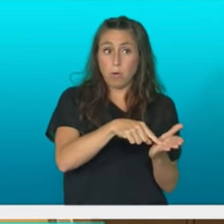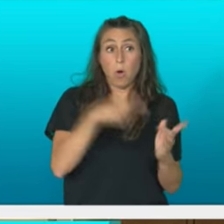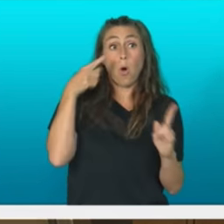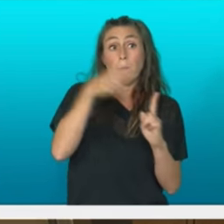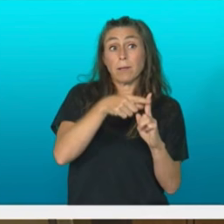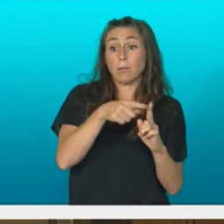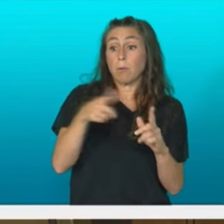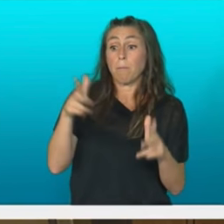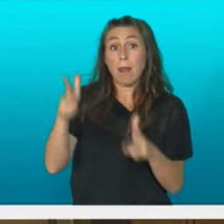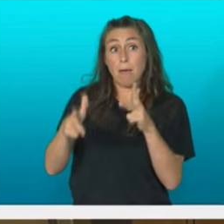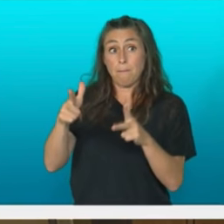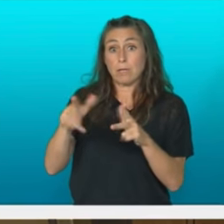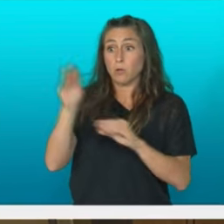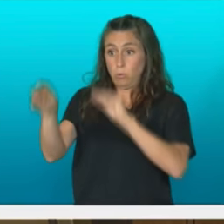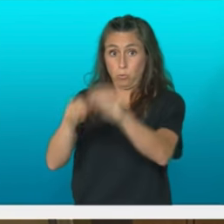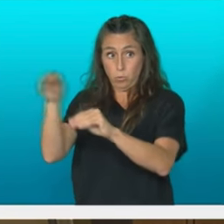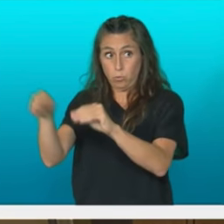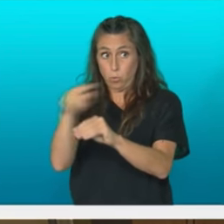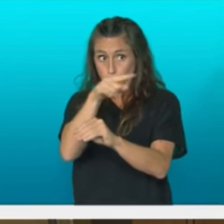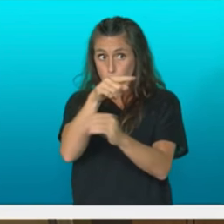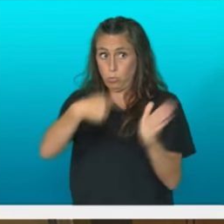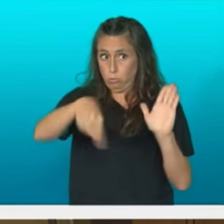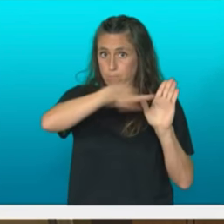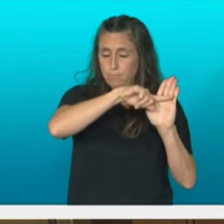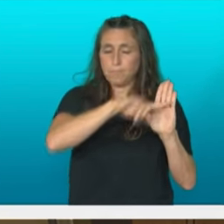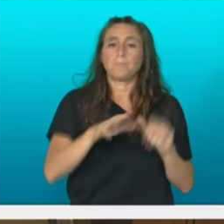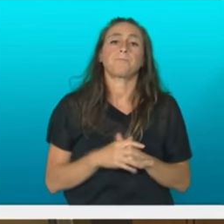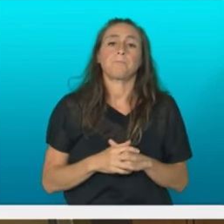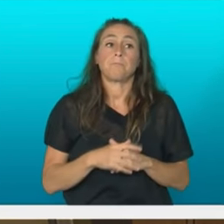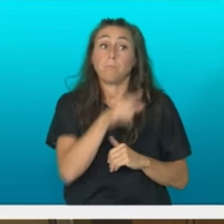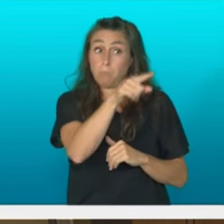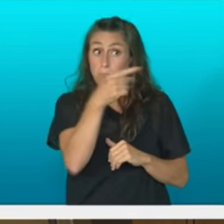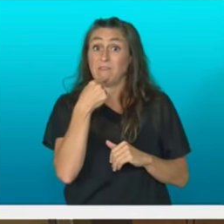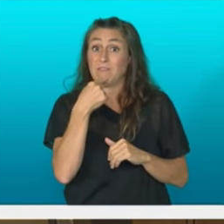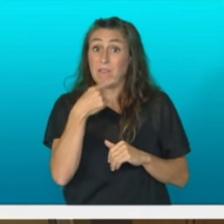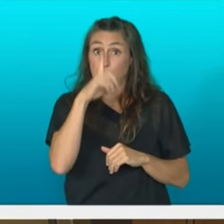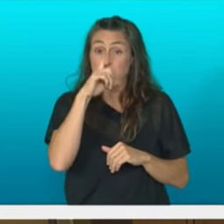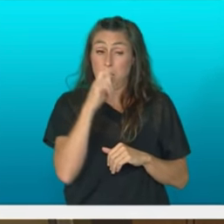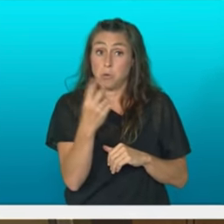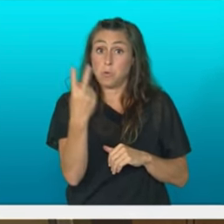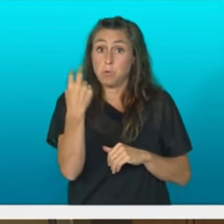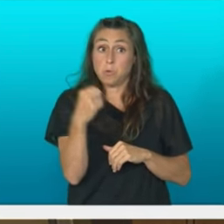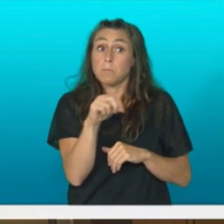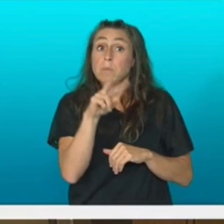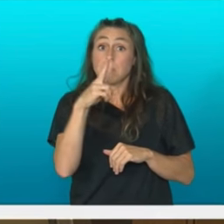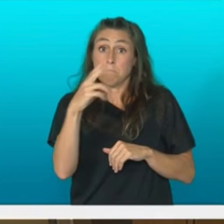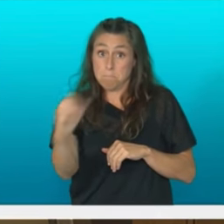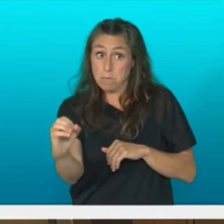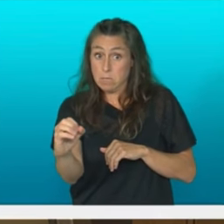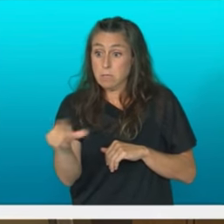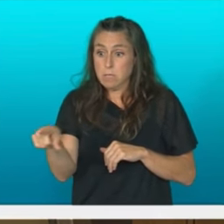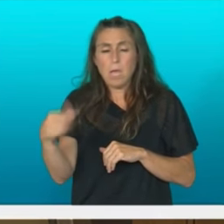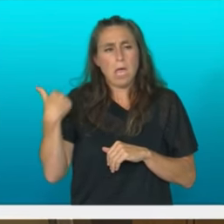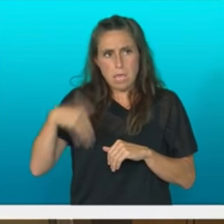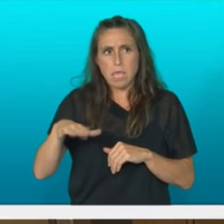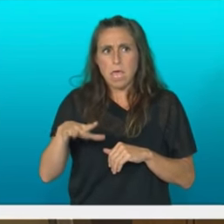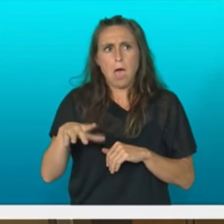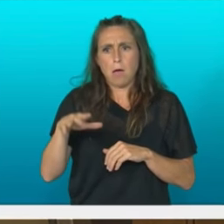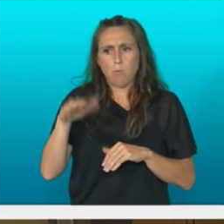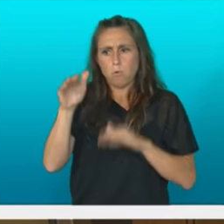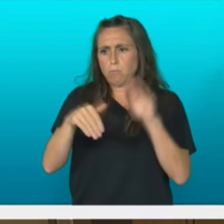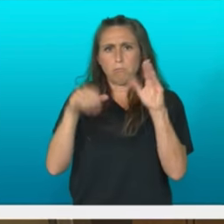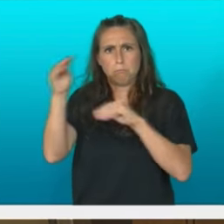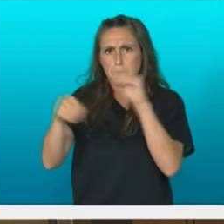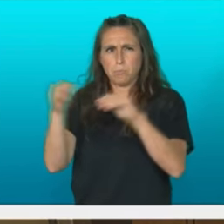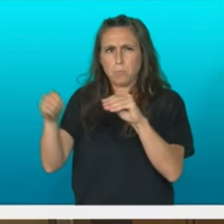2000 eta augi irako erabakitzeko eskuidea egipa dituta egongo zela esan zenuen okarrezpanago azkena gogoratzen dut